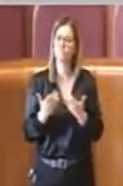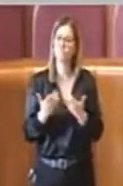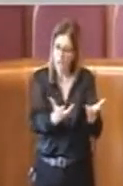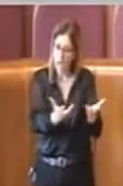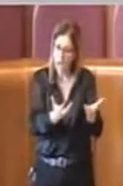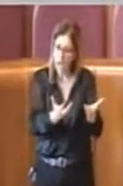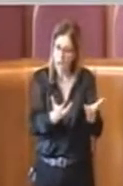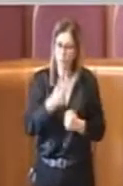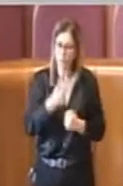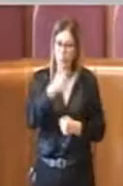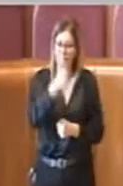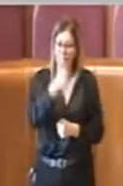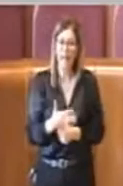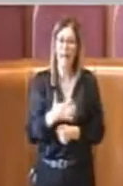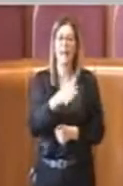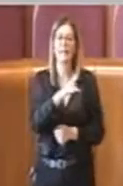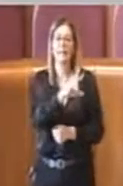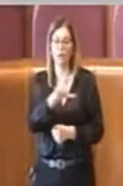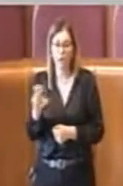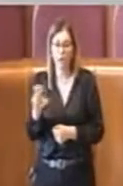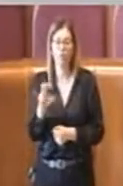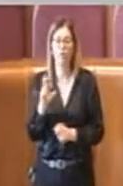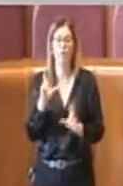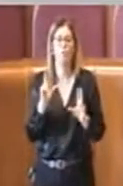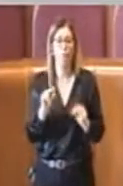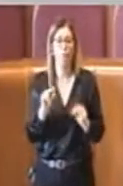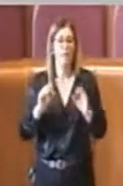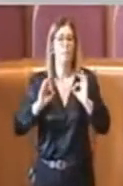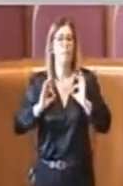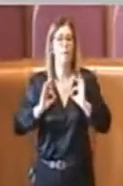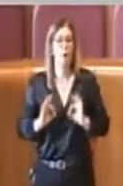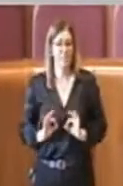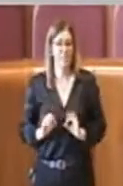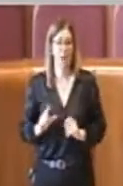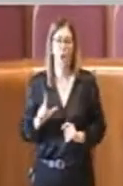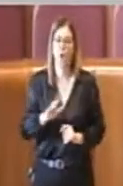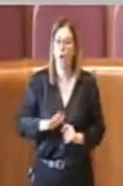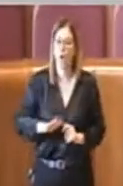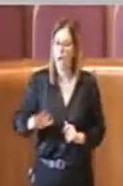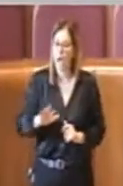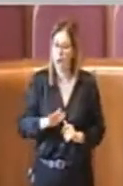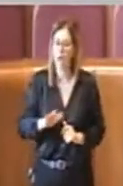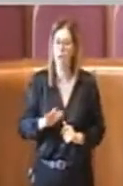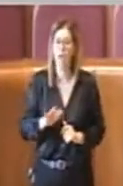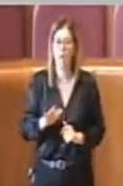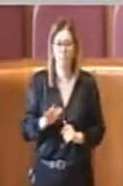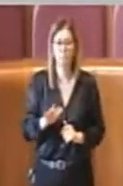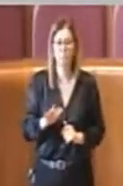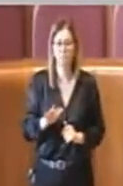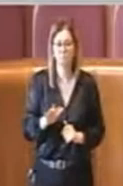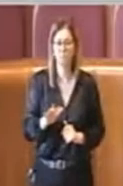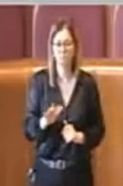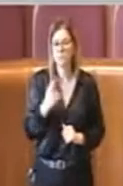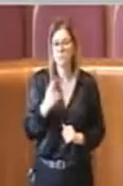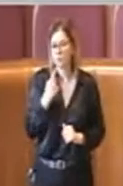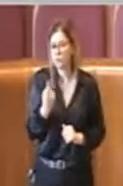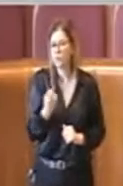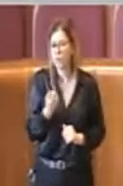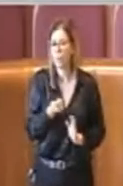1300 nuovi agenti della polizia locale. Diciamo che come numeri siamo a quelli che